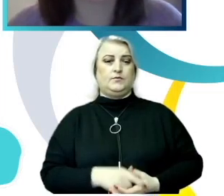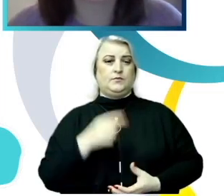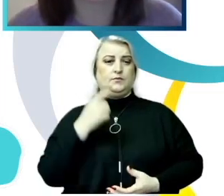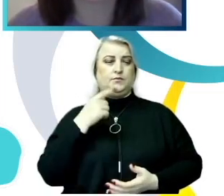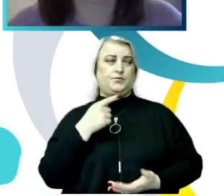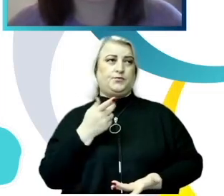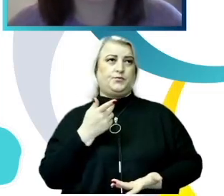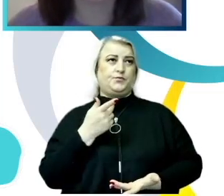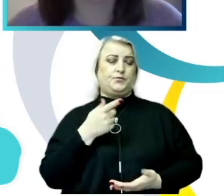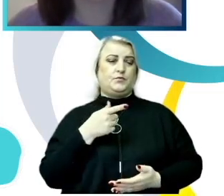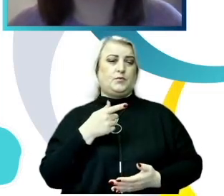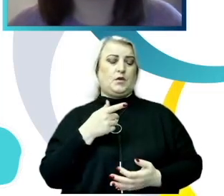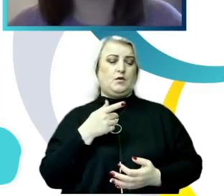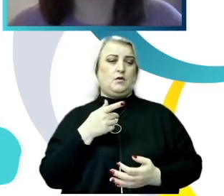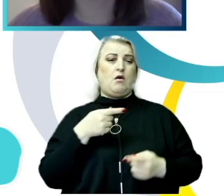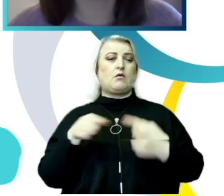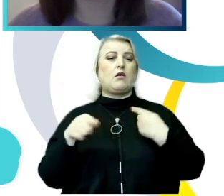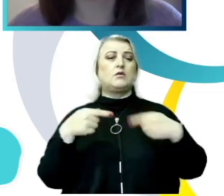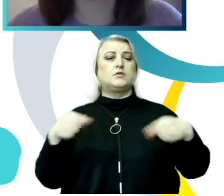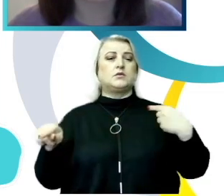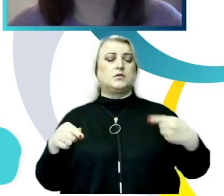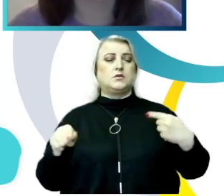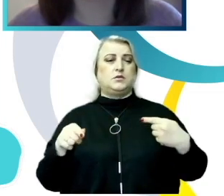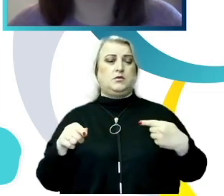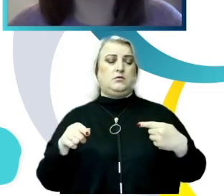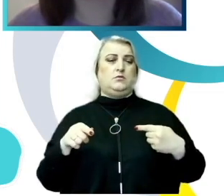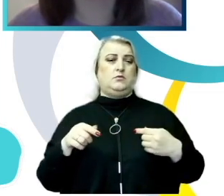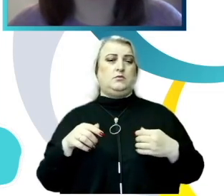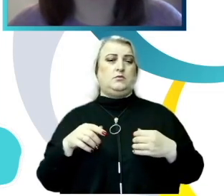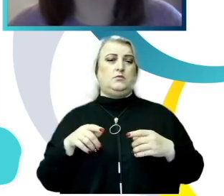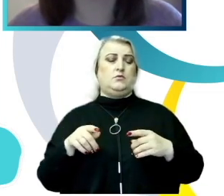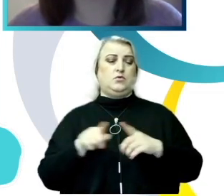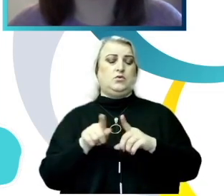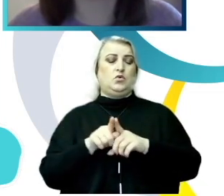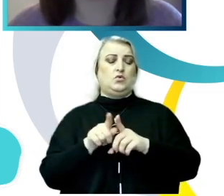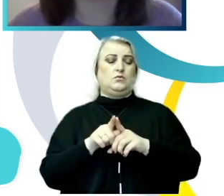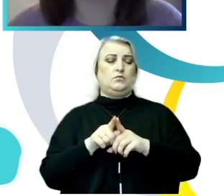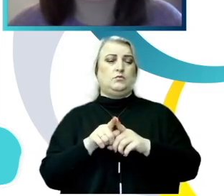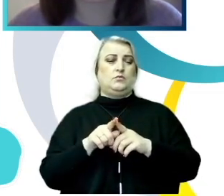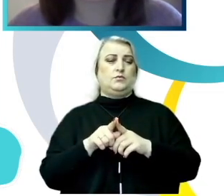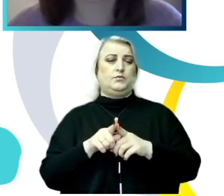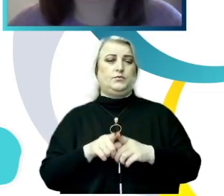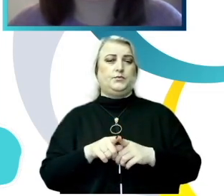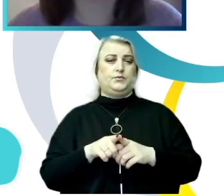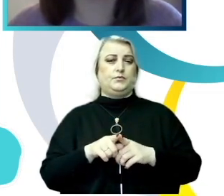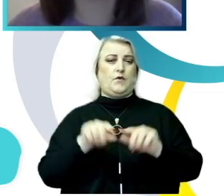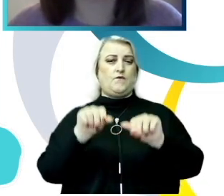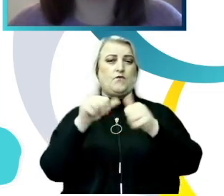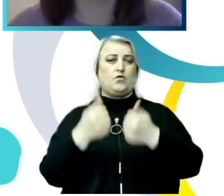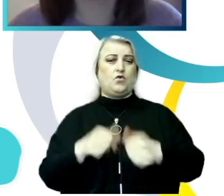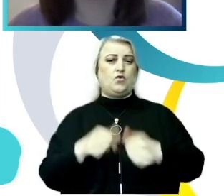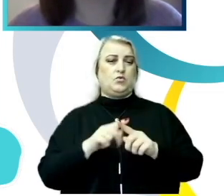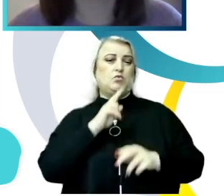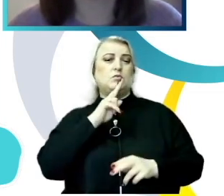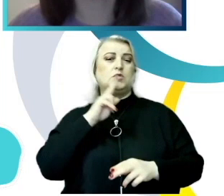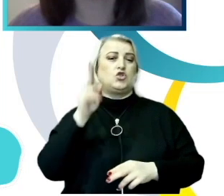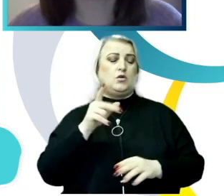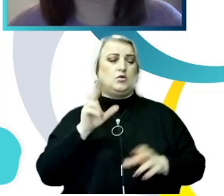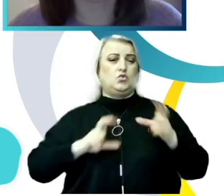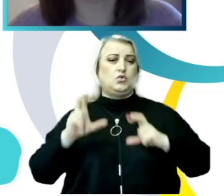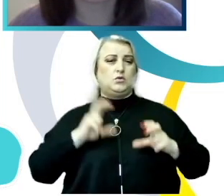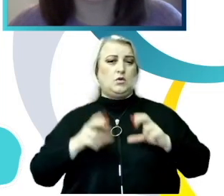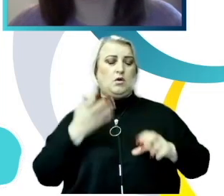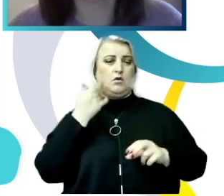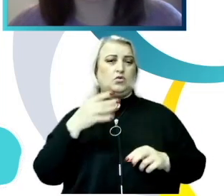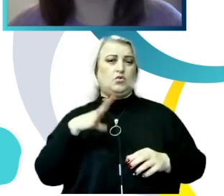și bătăi între studenți la fel sunt printre formele care au fost susizate de studenți atunci când